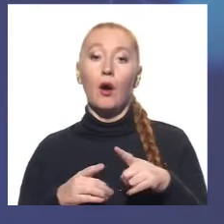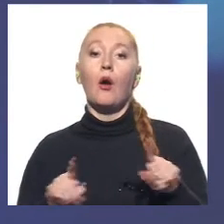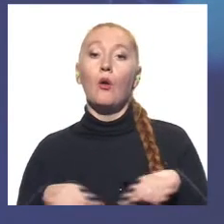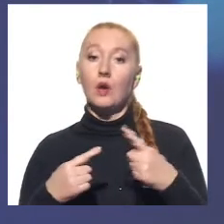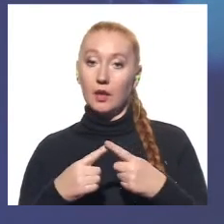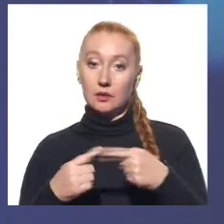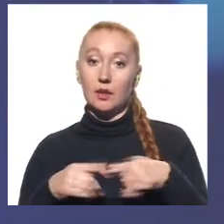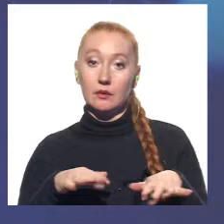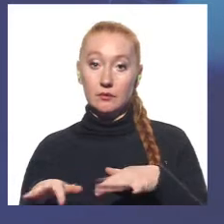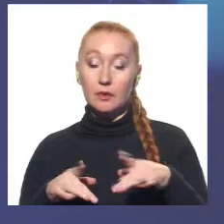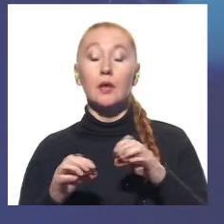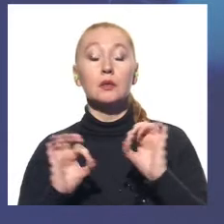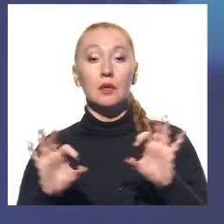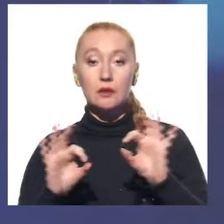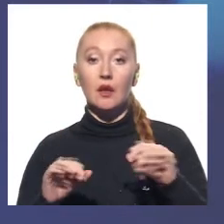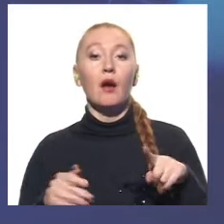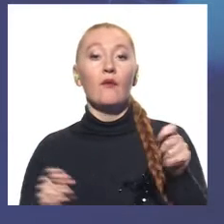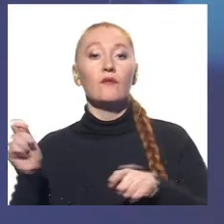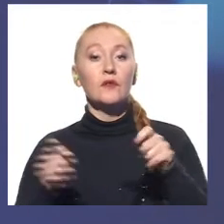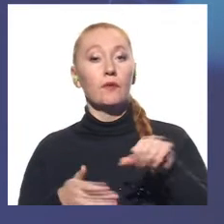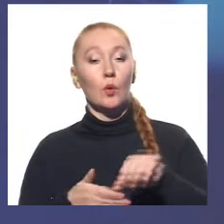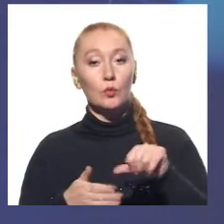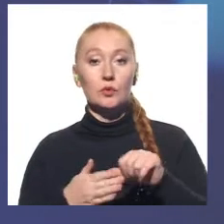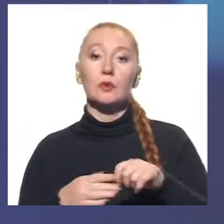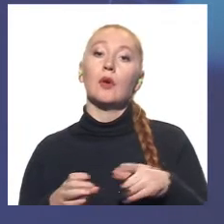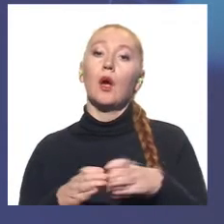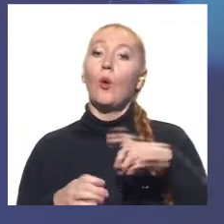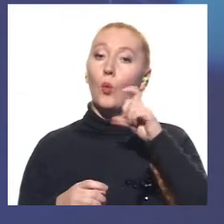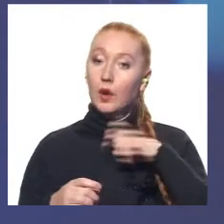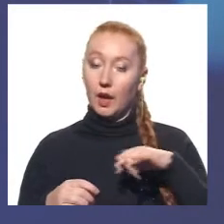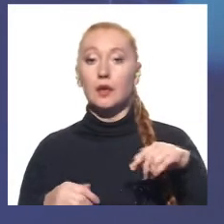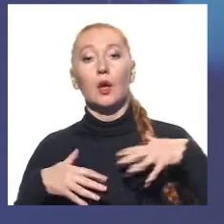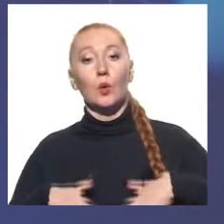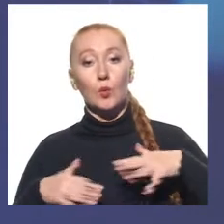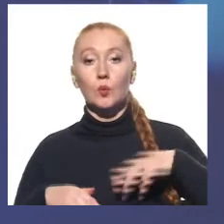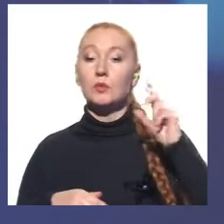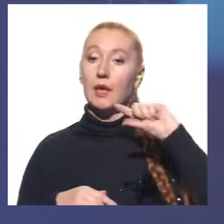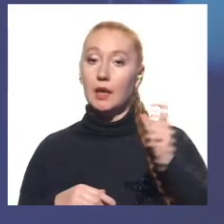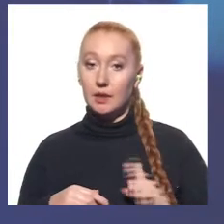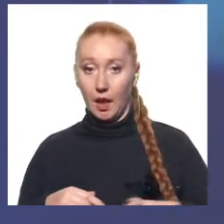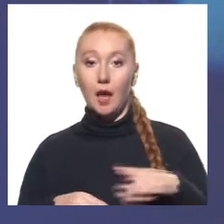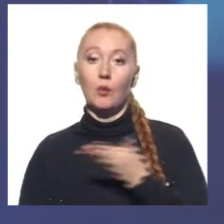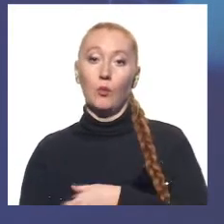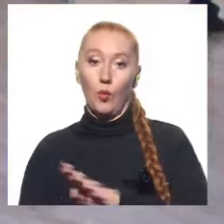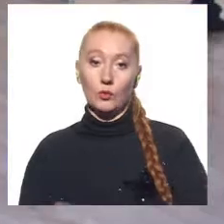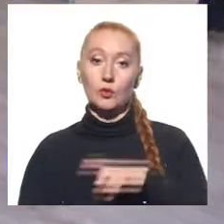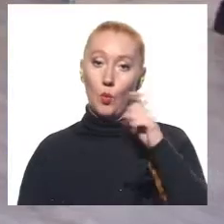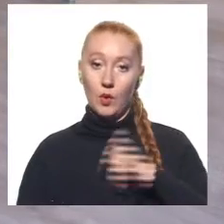заходу Геннадій Нестеренко каже, у фестивалі беруть участь команди з України, Грузії, Італії, Японії, Білорусі та Польщі.